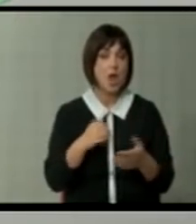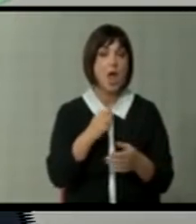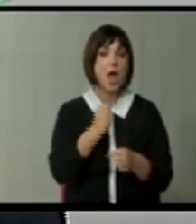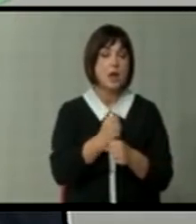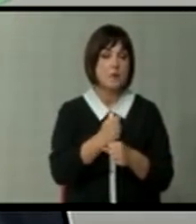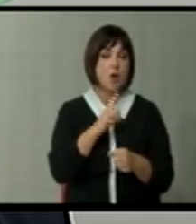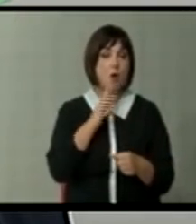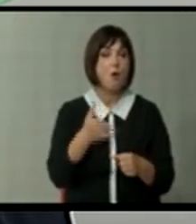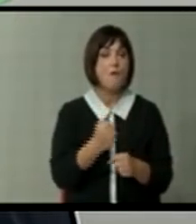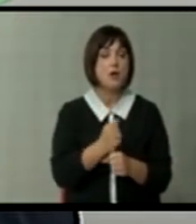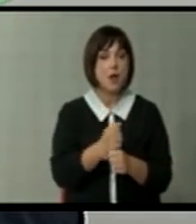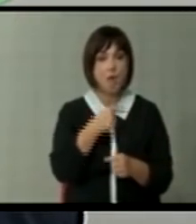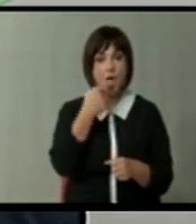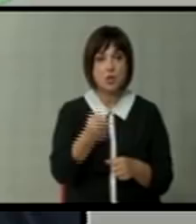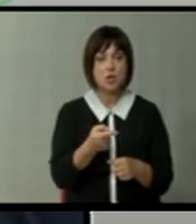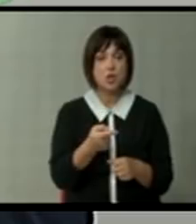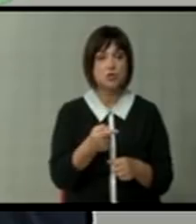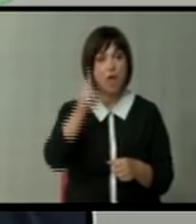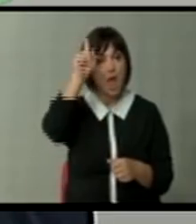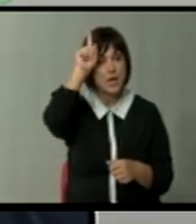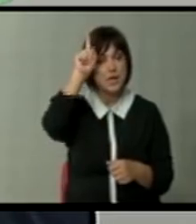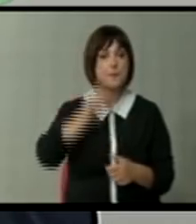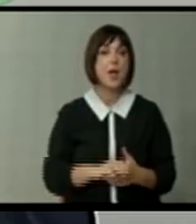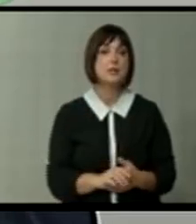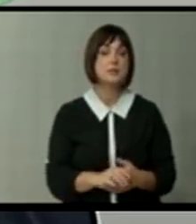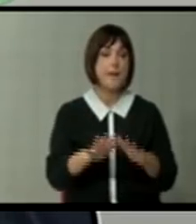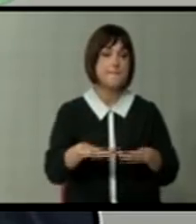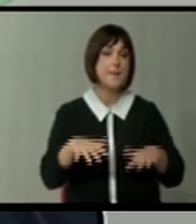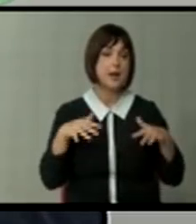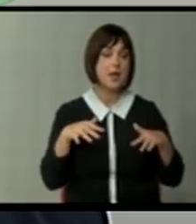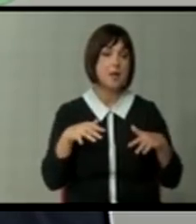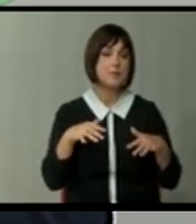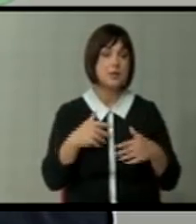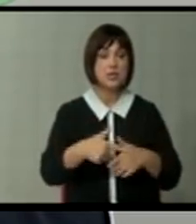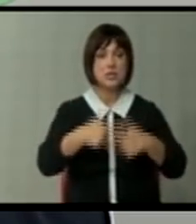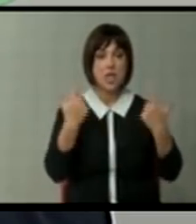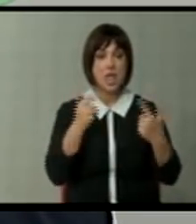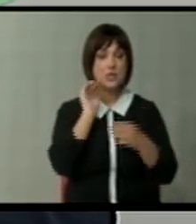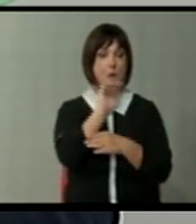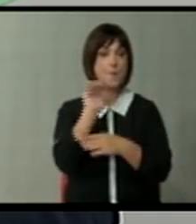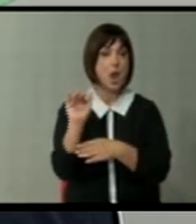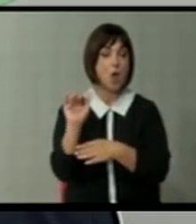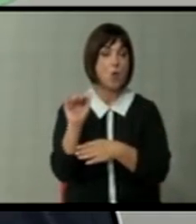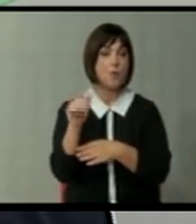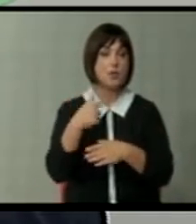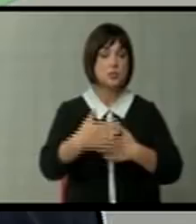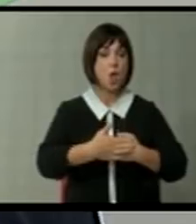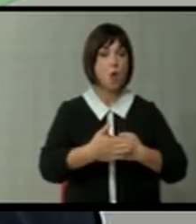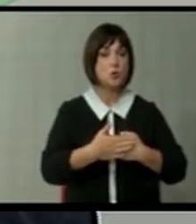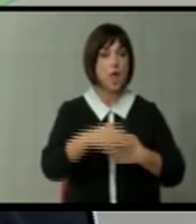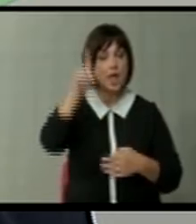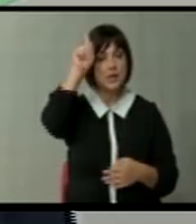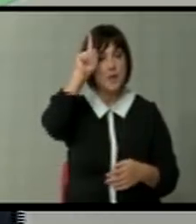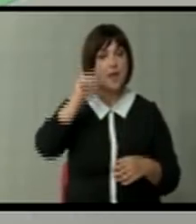колку сакате. Таа работа ја кажа и германскиот парламент. Со јасни препораки за однесување на